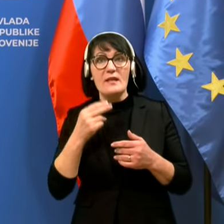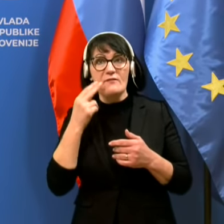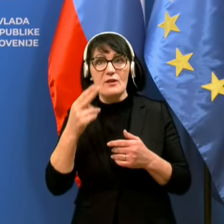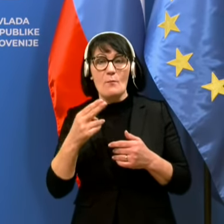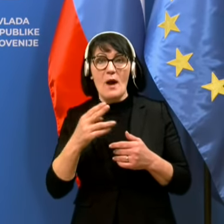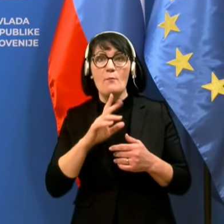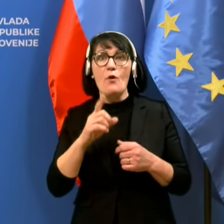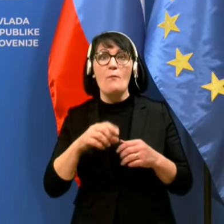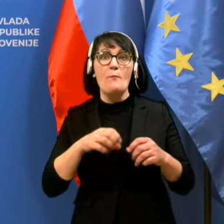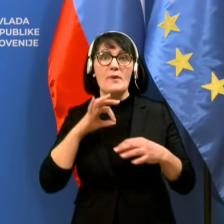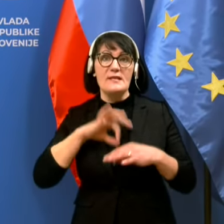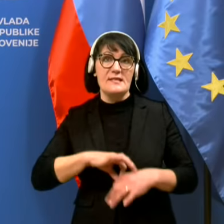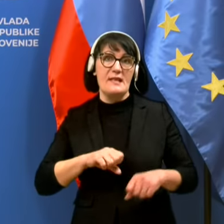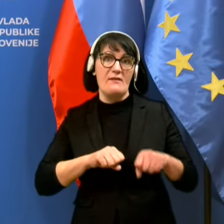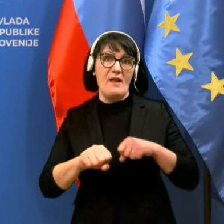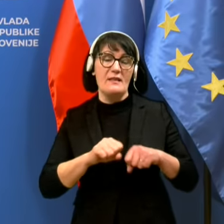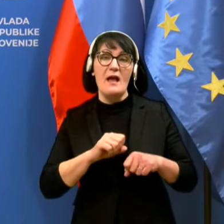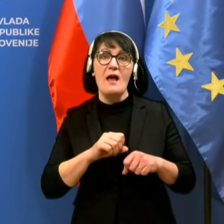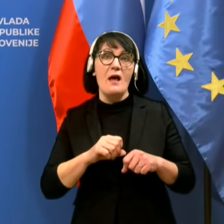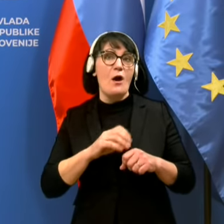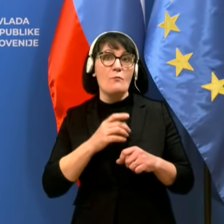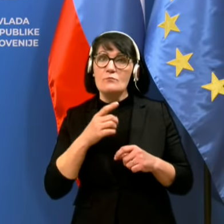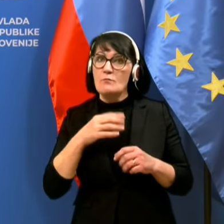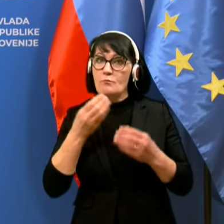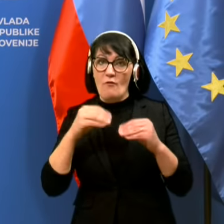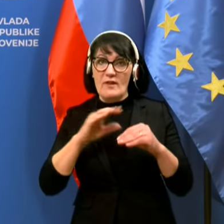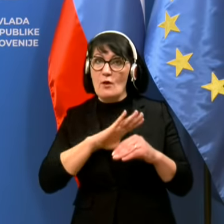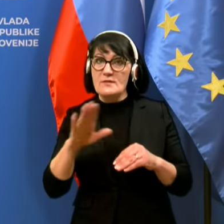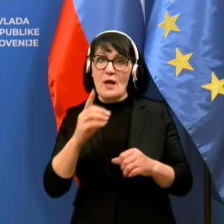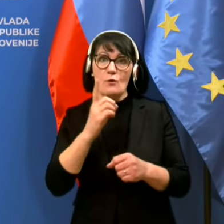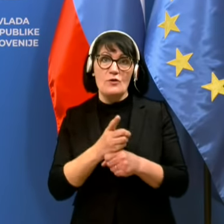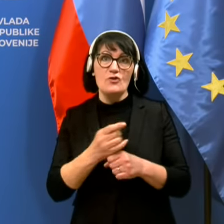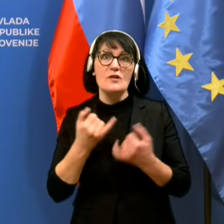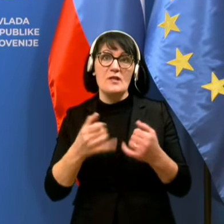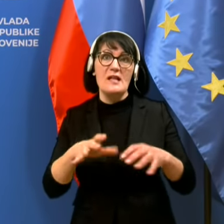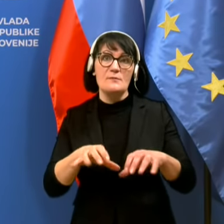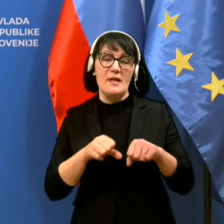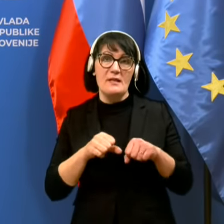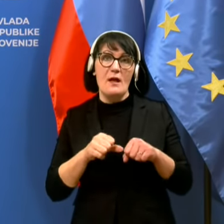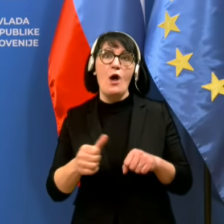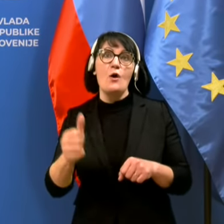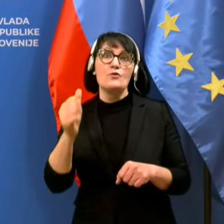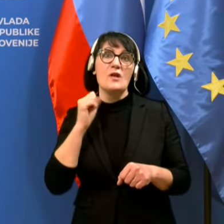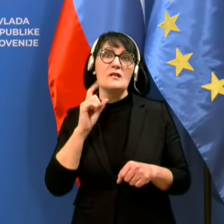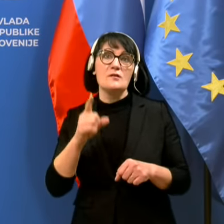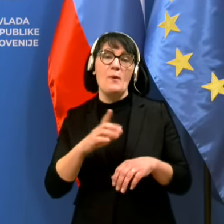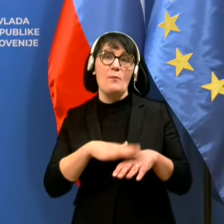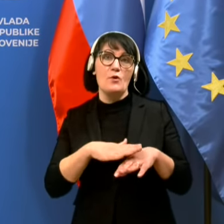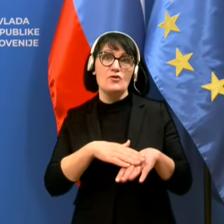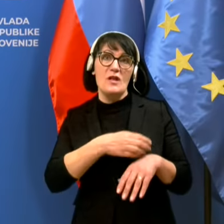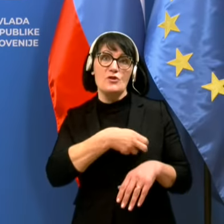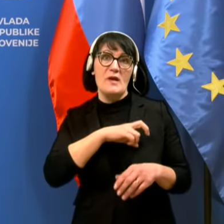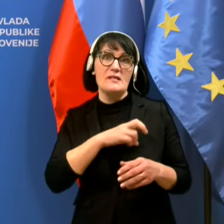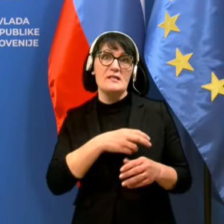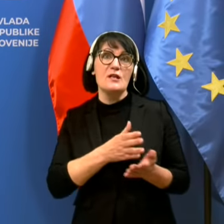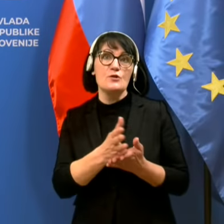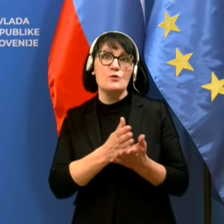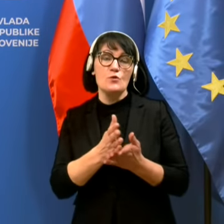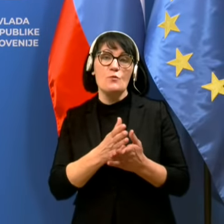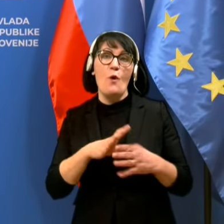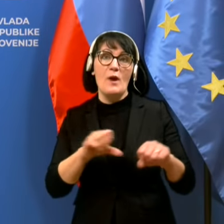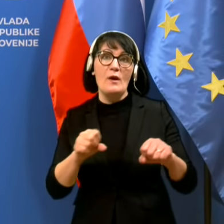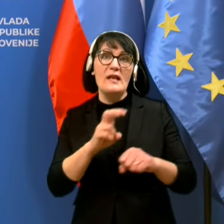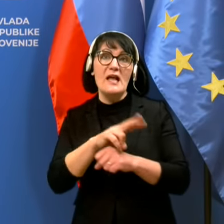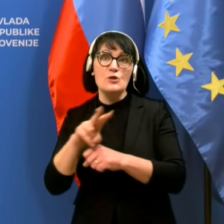odločitvah, ki bodo danes sprejete. Včeraj pa se je vlada se znanila sporočili inšpekcijskih služba v upravljenih nadzorjih in pa tudi